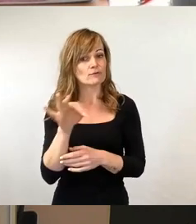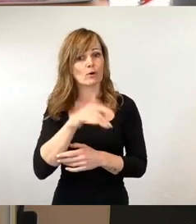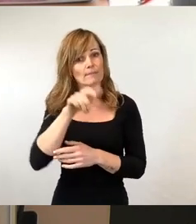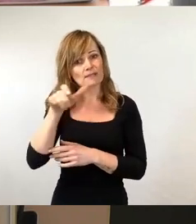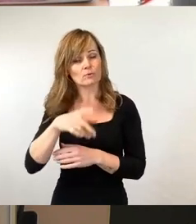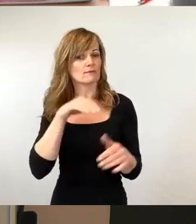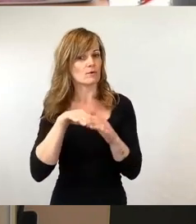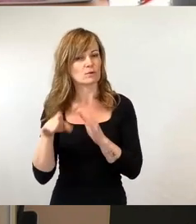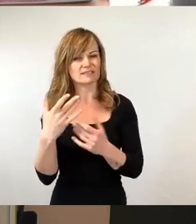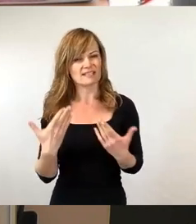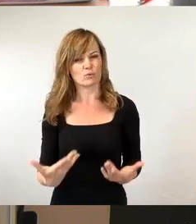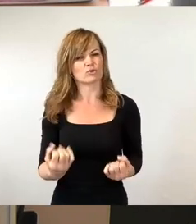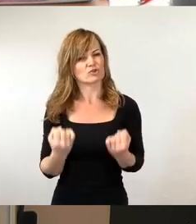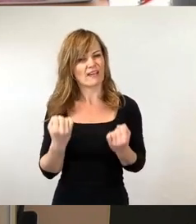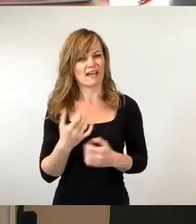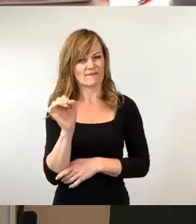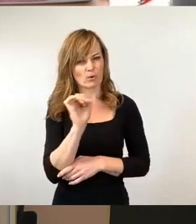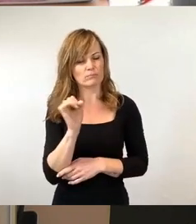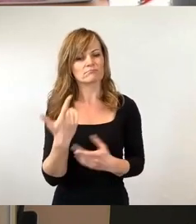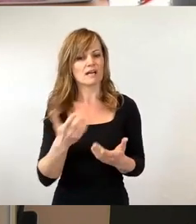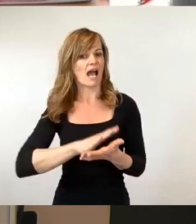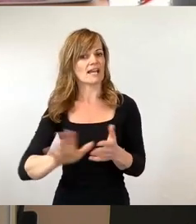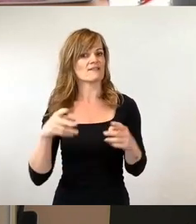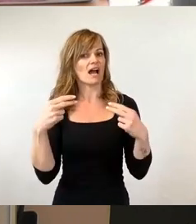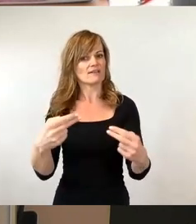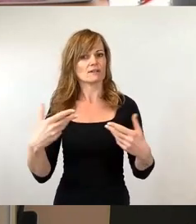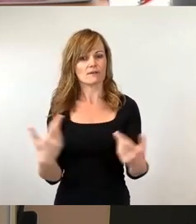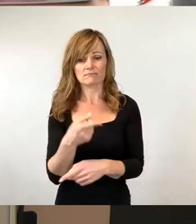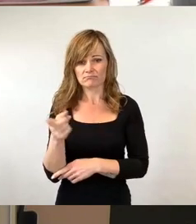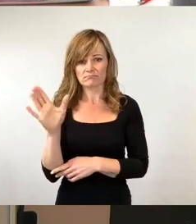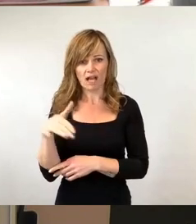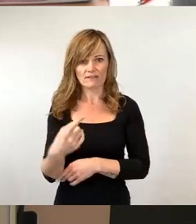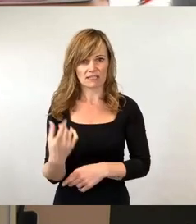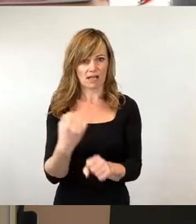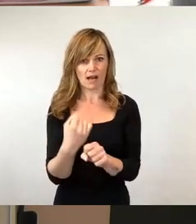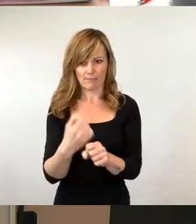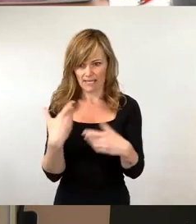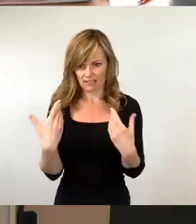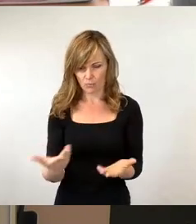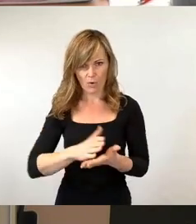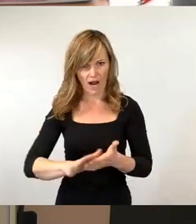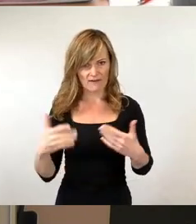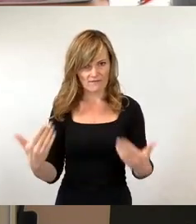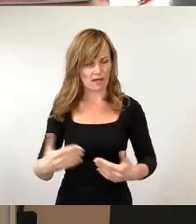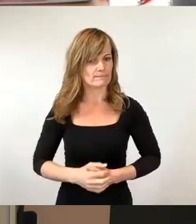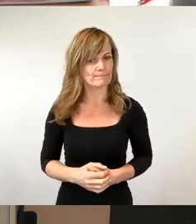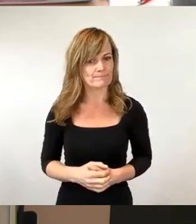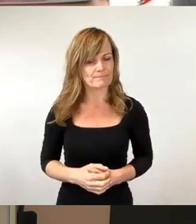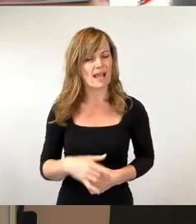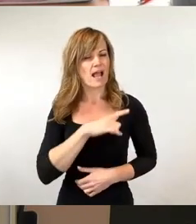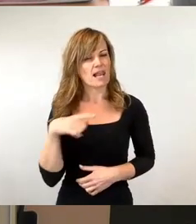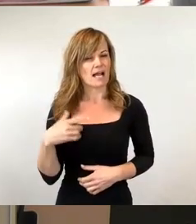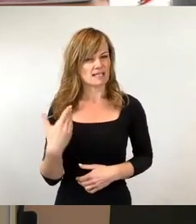lange Zeit eine sehr einfache Antwort, nämlich sie durften nicht arbeiten. Das war ganz lange Zeit so. Es gab sehr